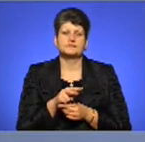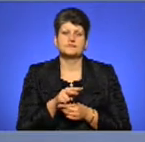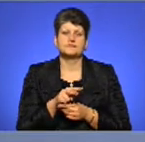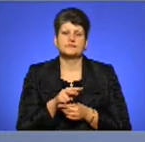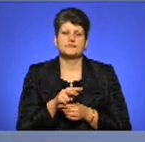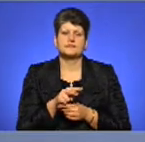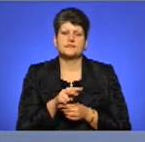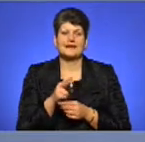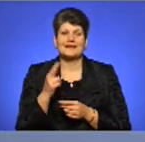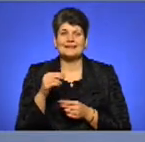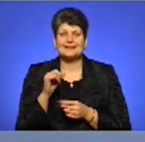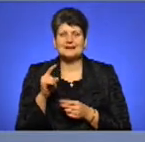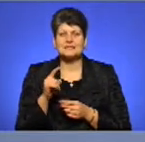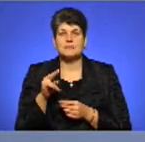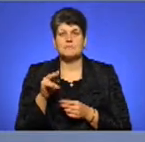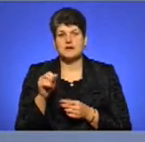диспаливо, так? так.